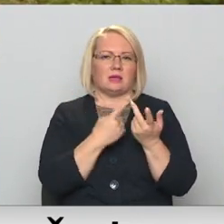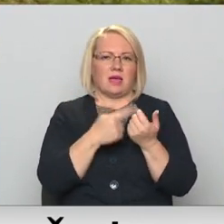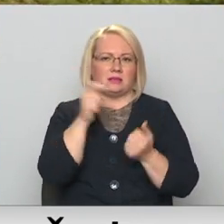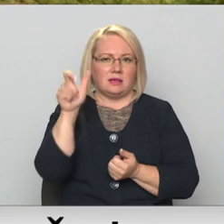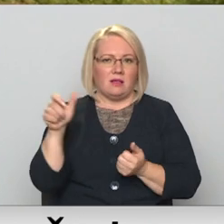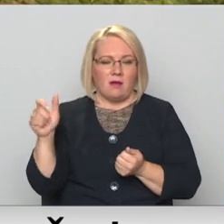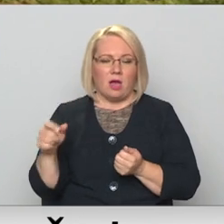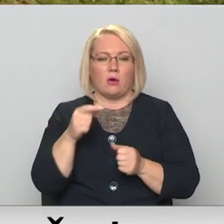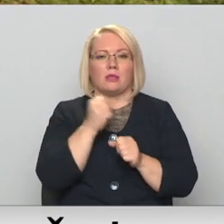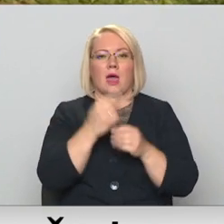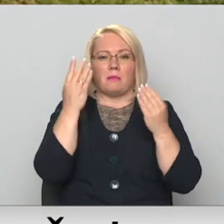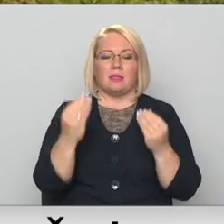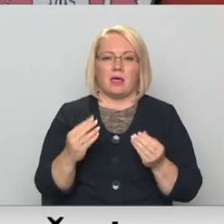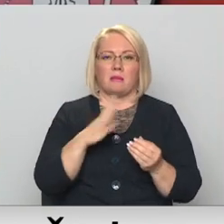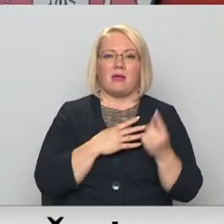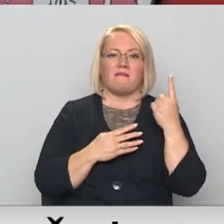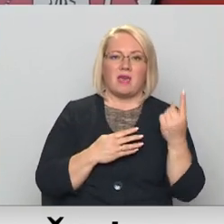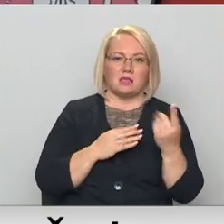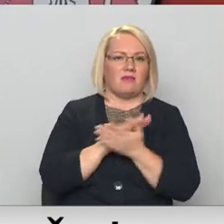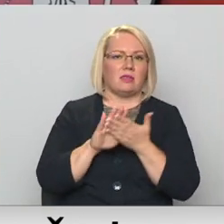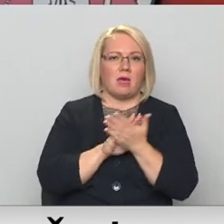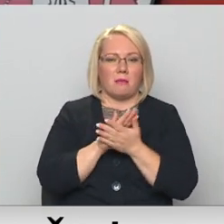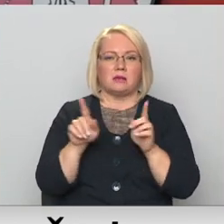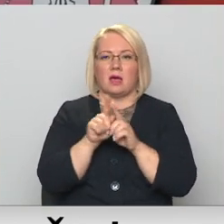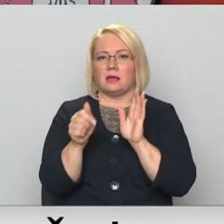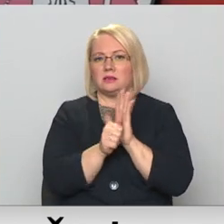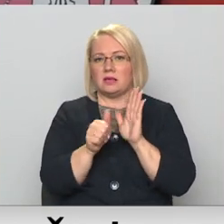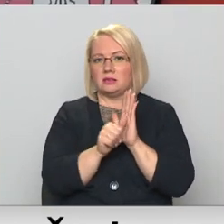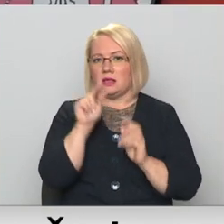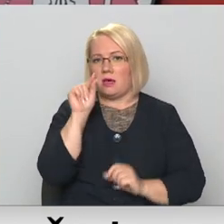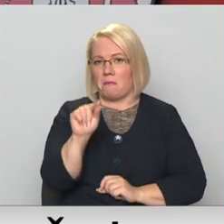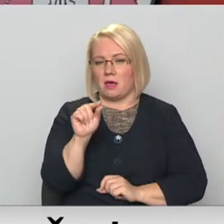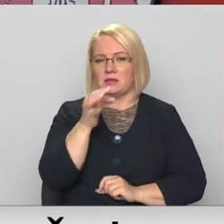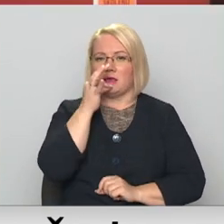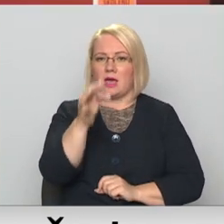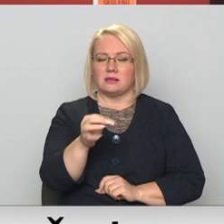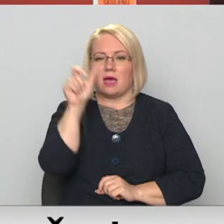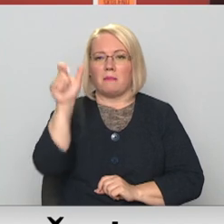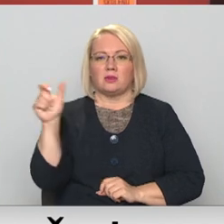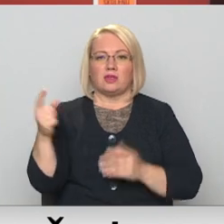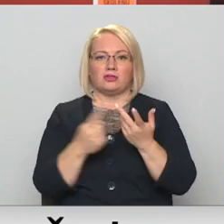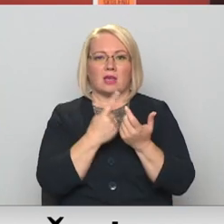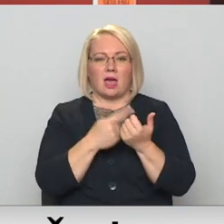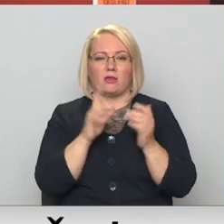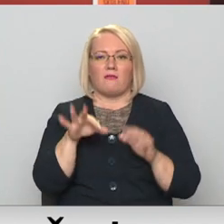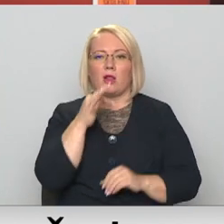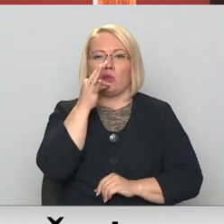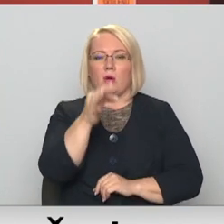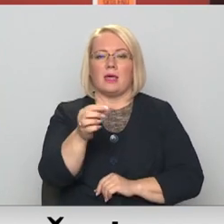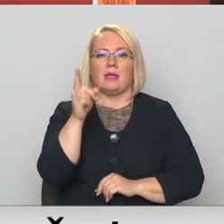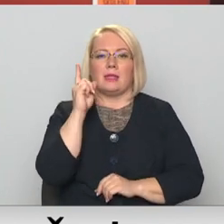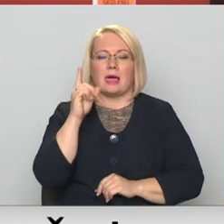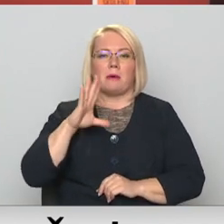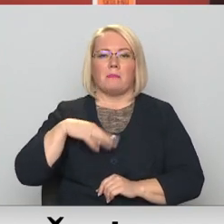darbdienu reisos tas bijis viens vai neviens, arī sestdienās maz. Jāsaka, ka pasažieru skaitu direkcijā var noteikt tikai pēc